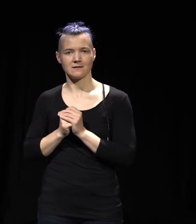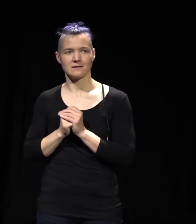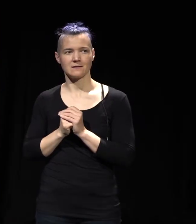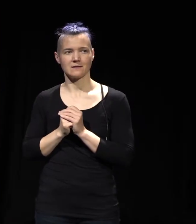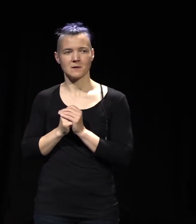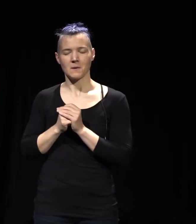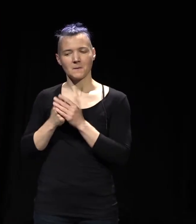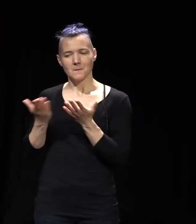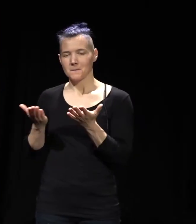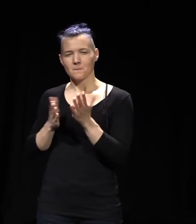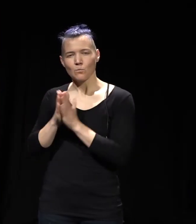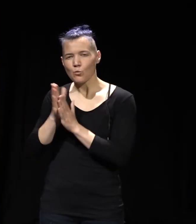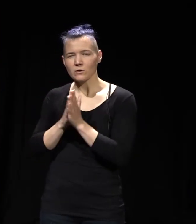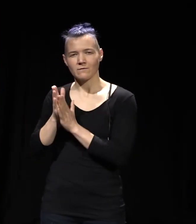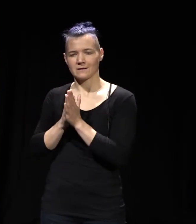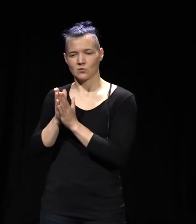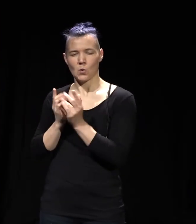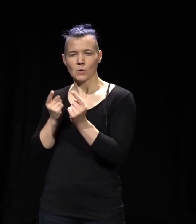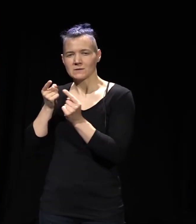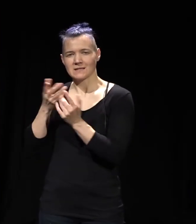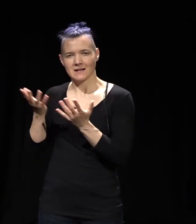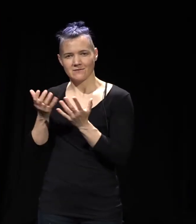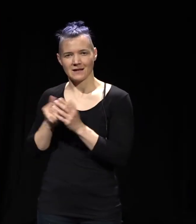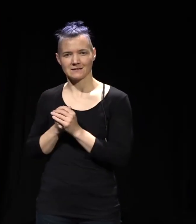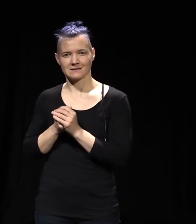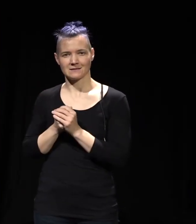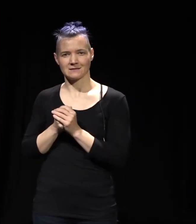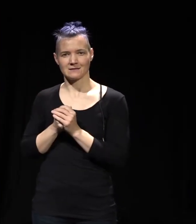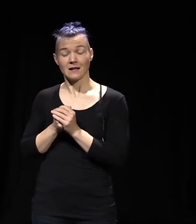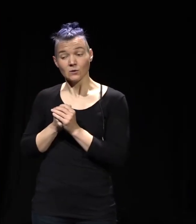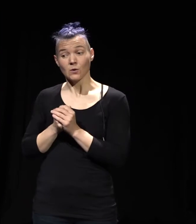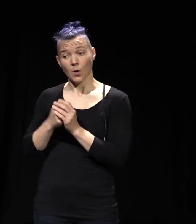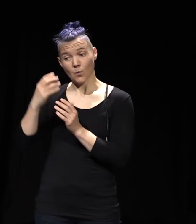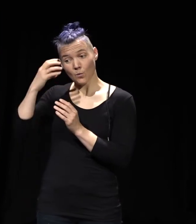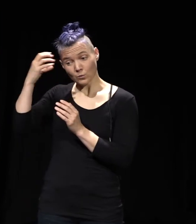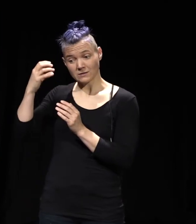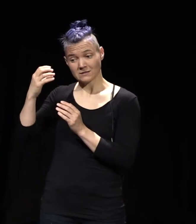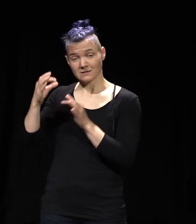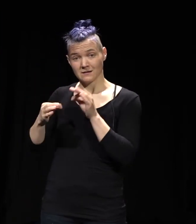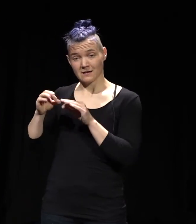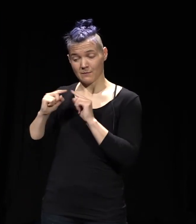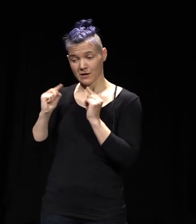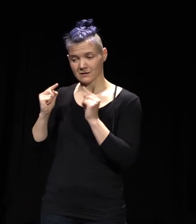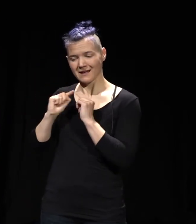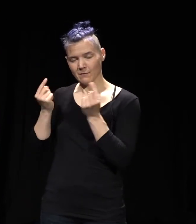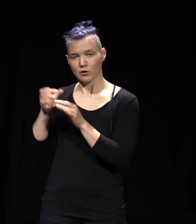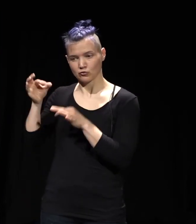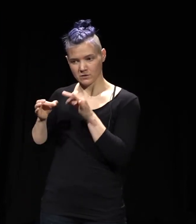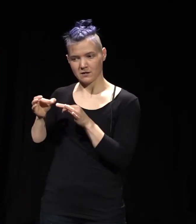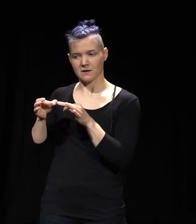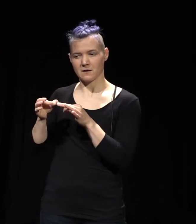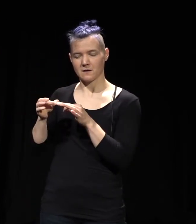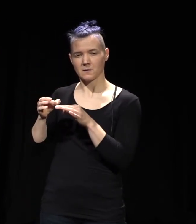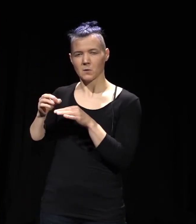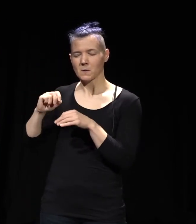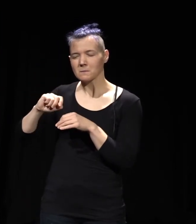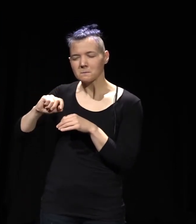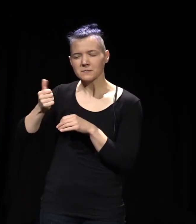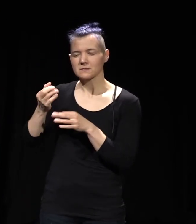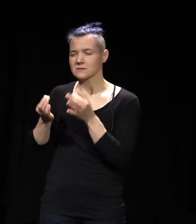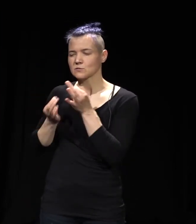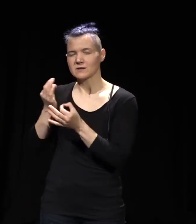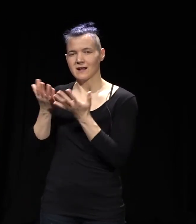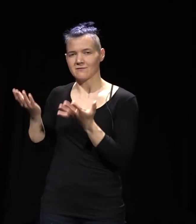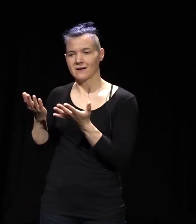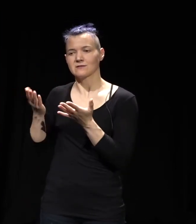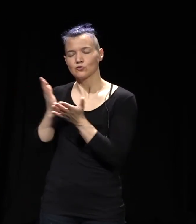Was ist die Motivation, sich als eines der wenigen Häuser in Deutschland inklusiv zu öffnen? Ja, also ich glaube von